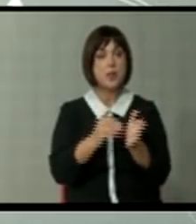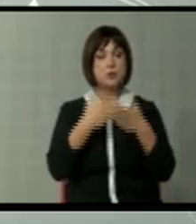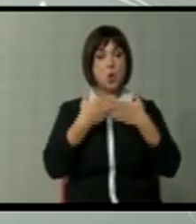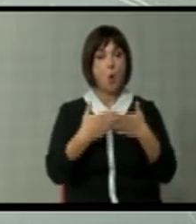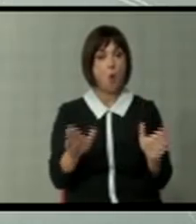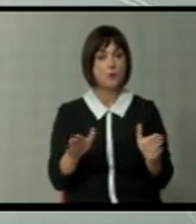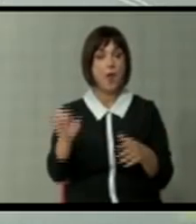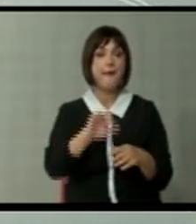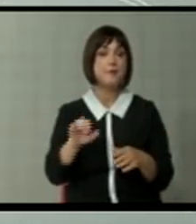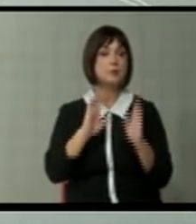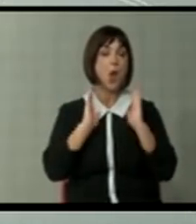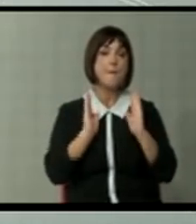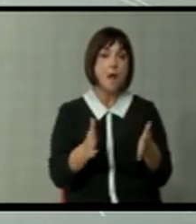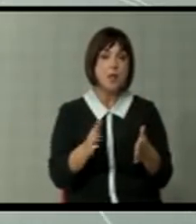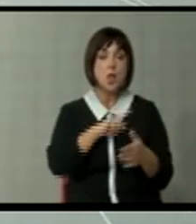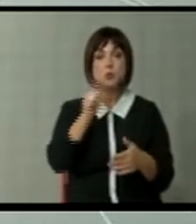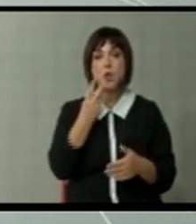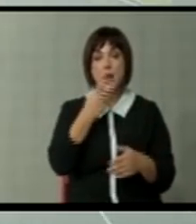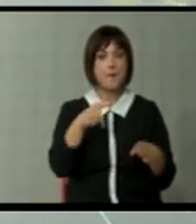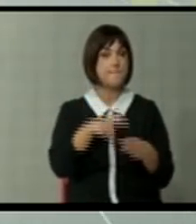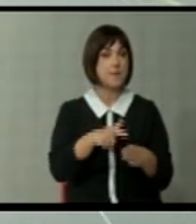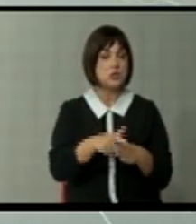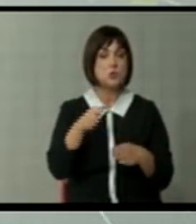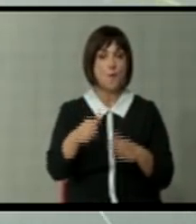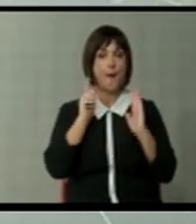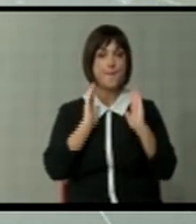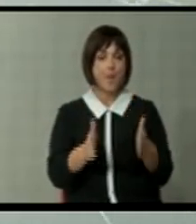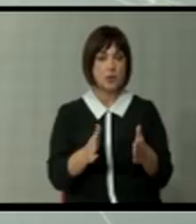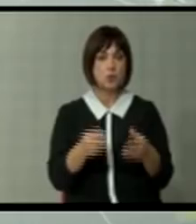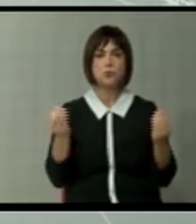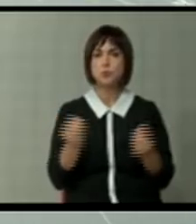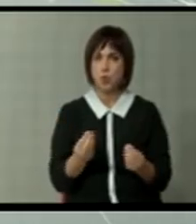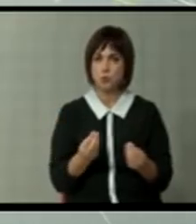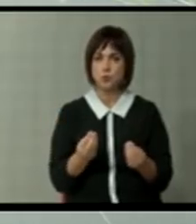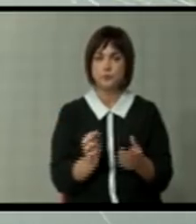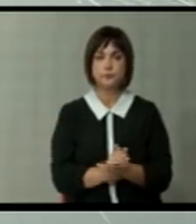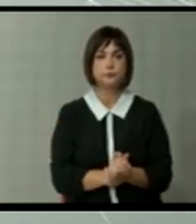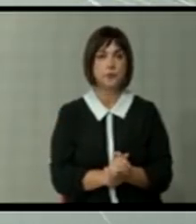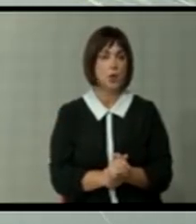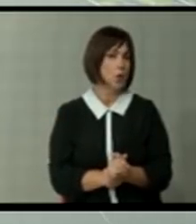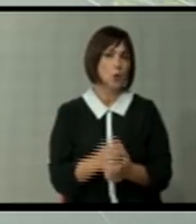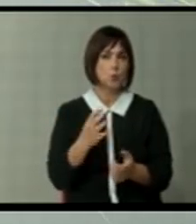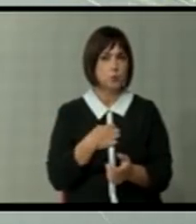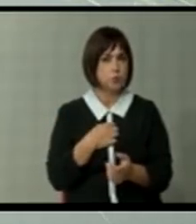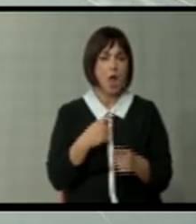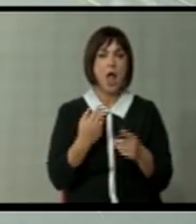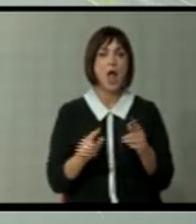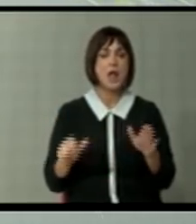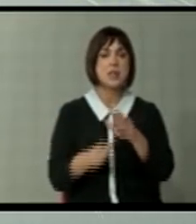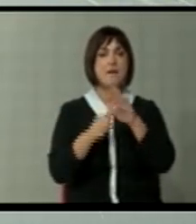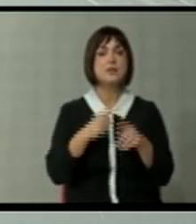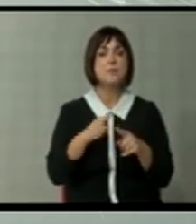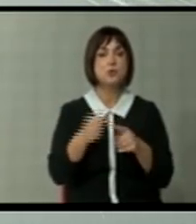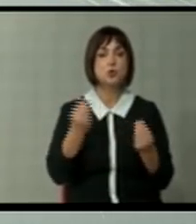отвори европскиот пат, но се уште гледаме пречки на тој пат. Зошто? Главната причина зашто ние